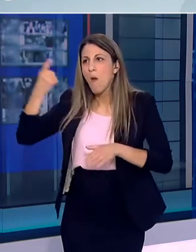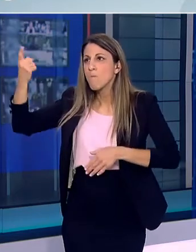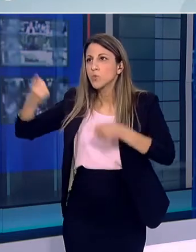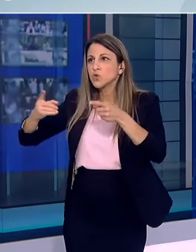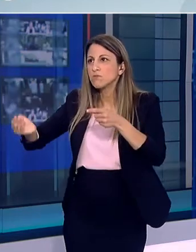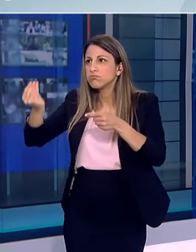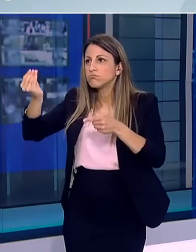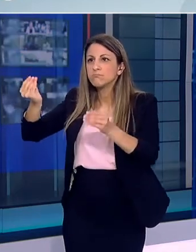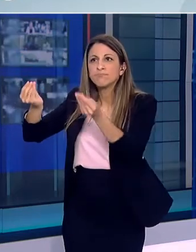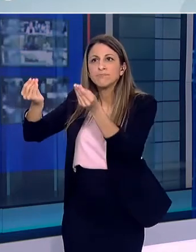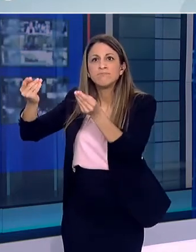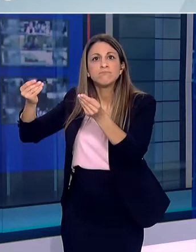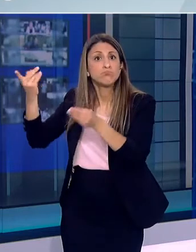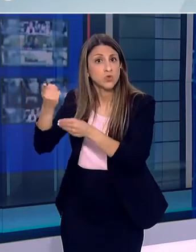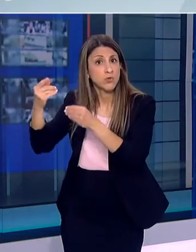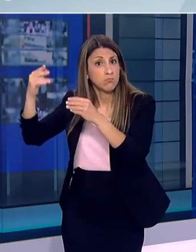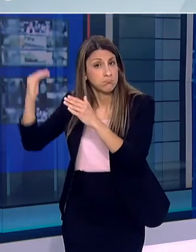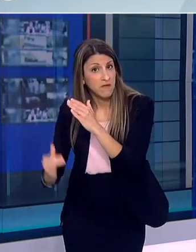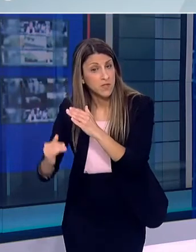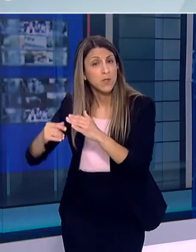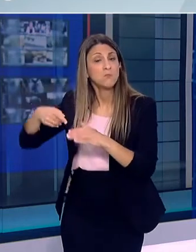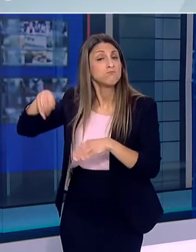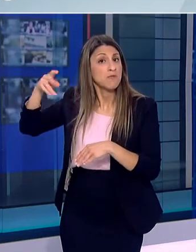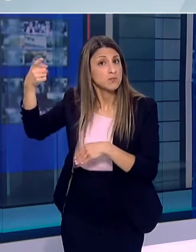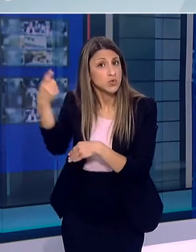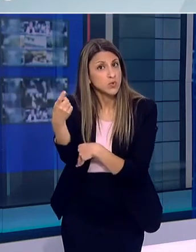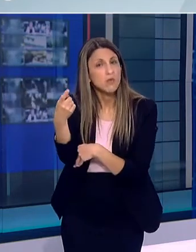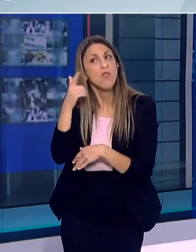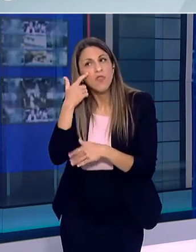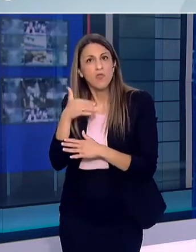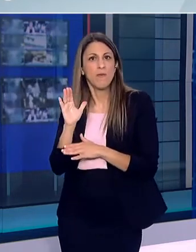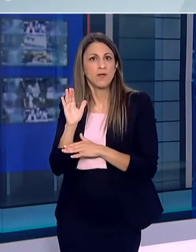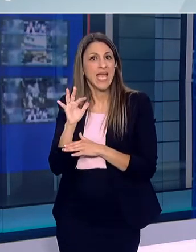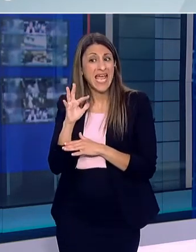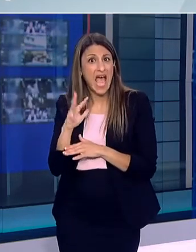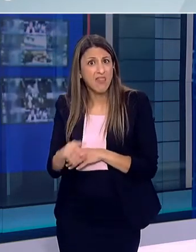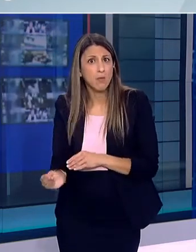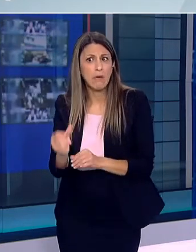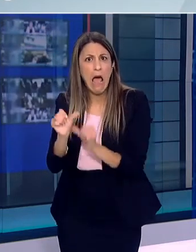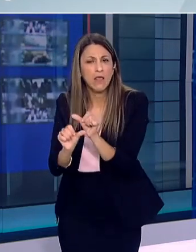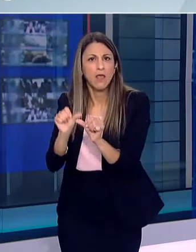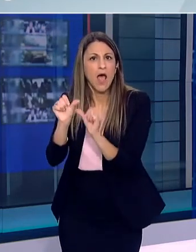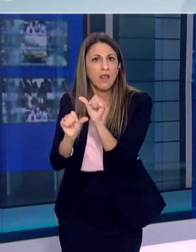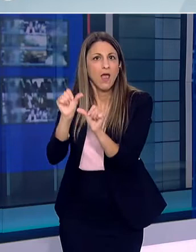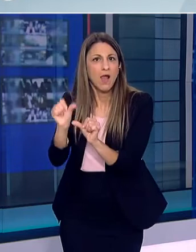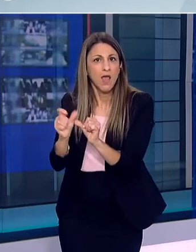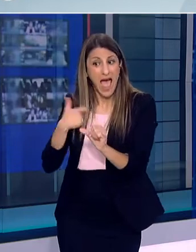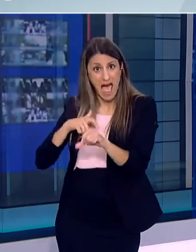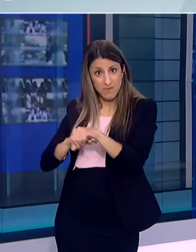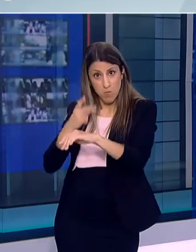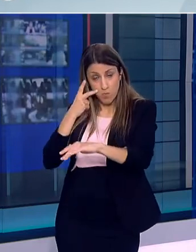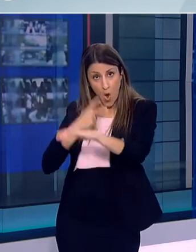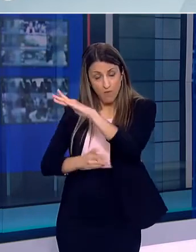του παρατηρητηρίου που υπάρχει και αυτή τη στιγμή Καθημερινά συνεδριάζει Και μέσω του μηχανισμού παρέμβασης Να